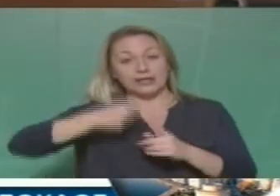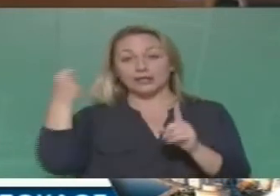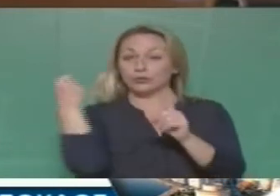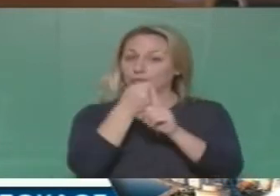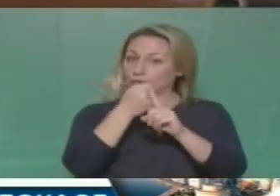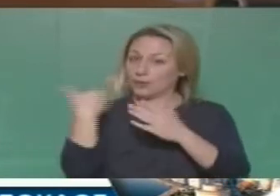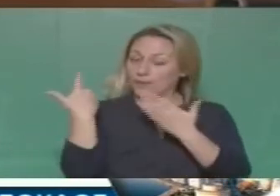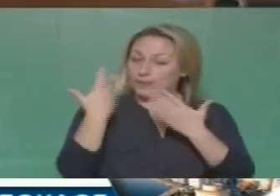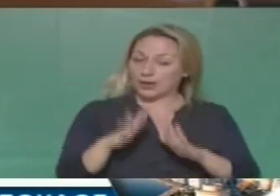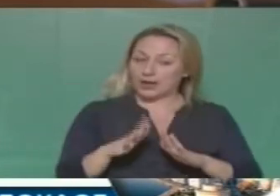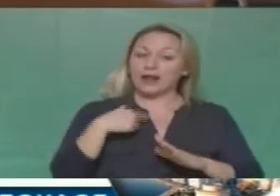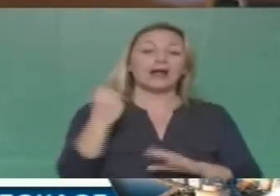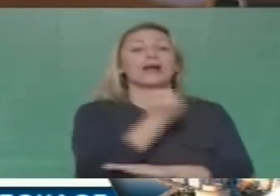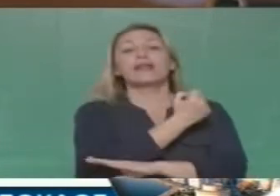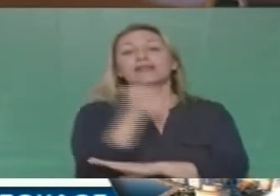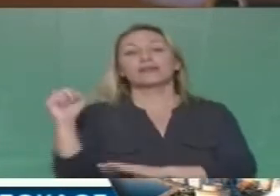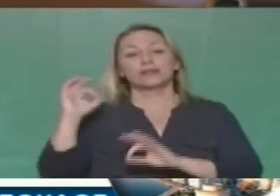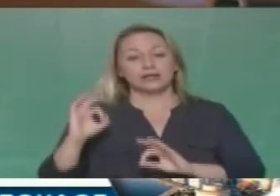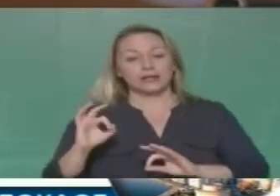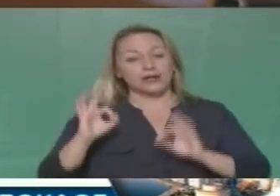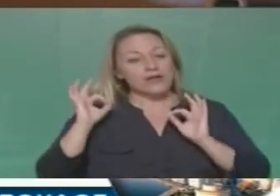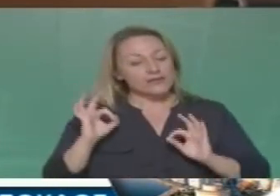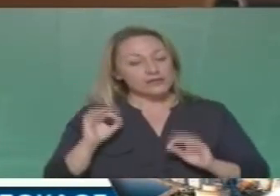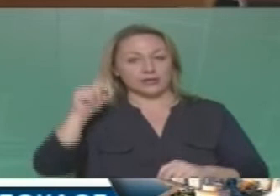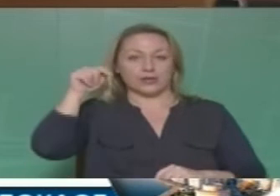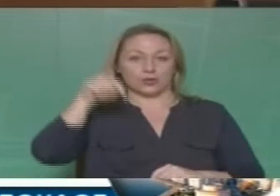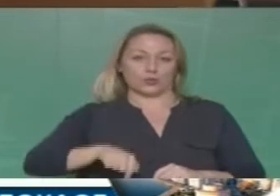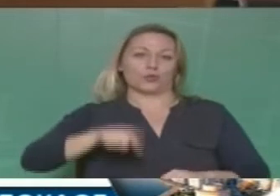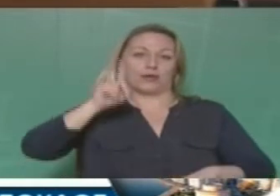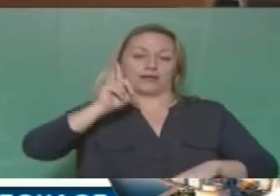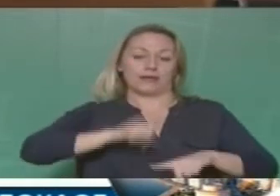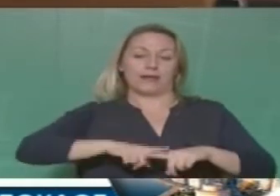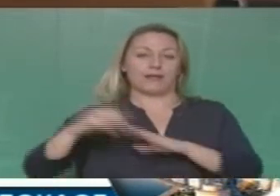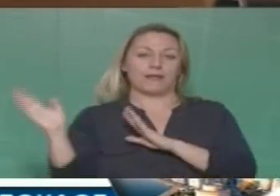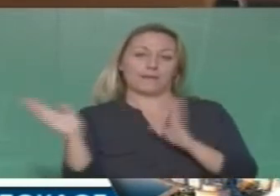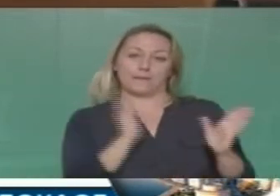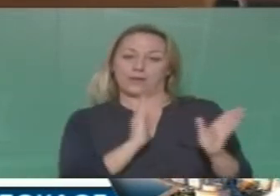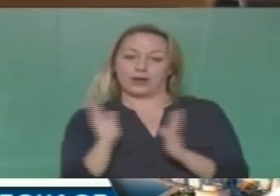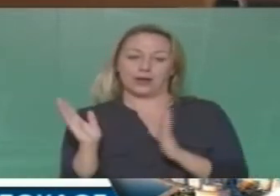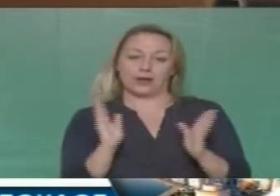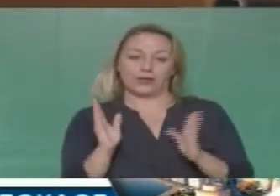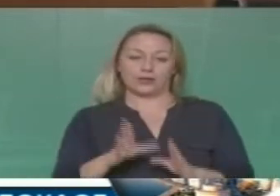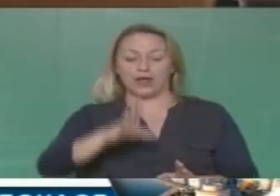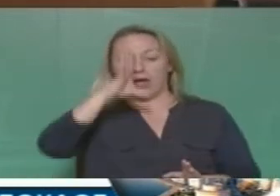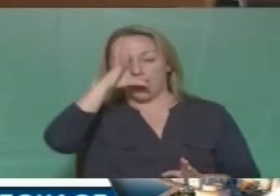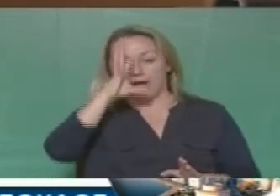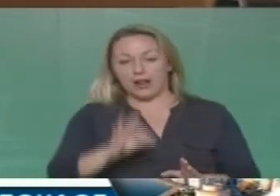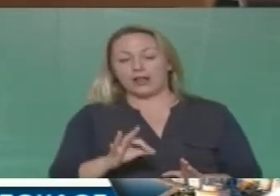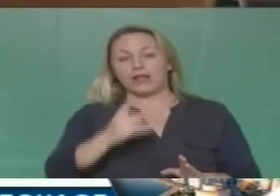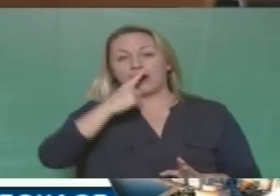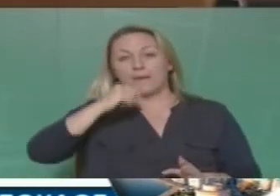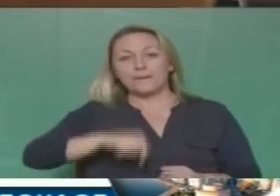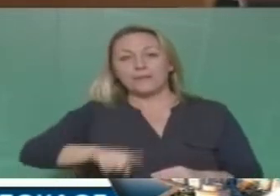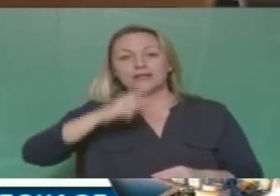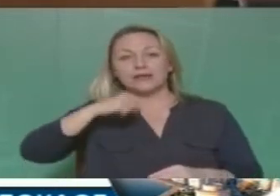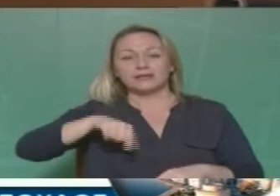στο εξής. Σαφέστατα περνάμε στη χώρα μας μια περίοδο εξαιρετικά μεγάλης έντασης